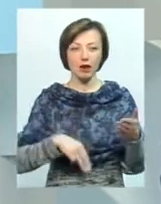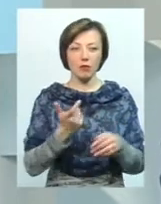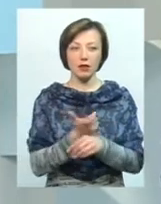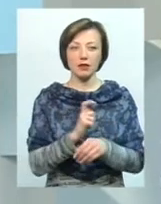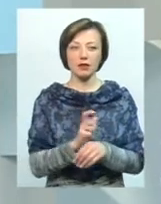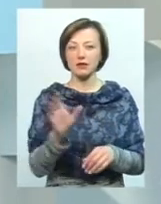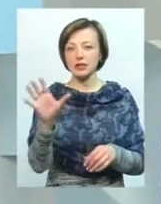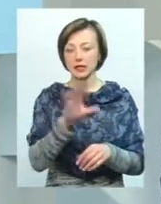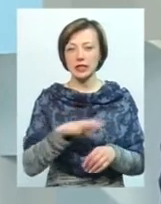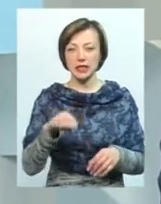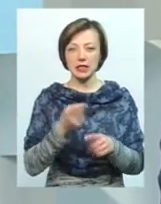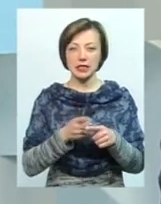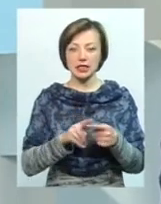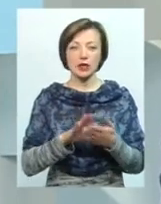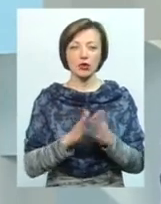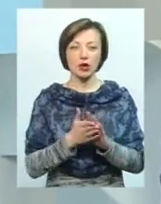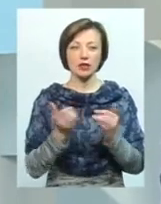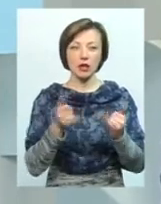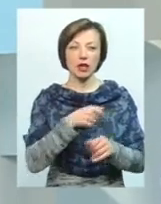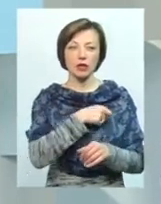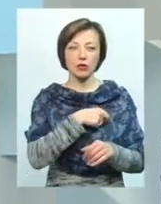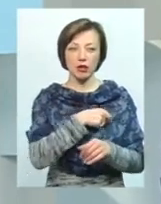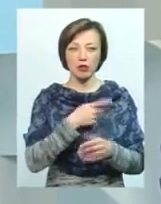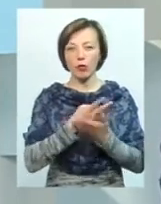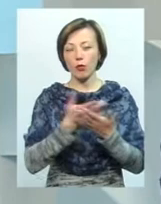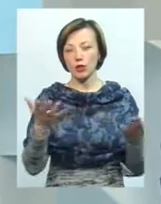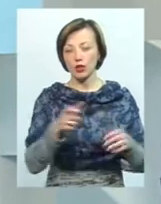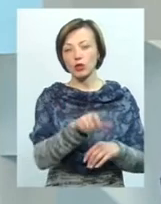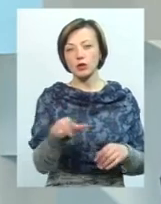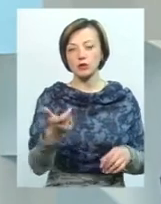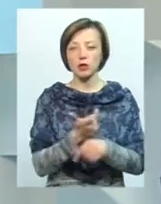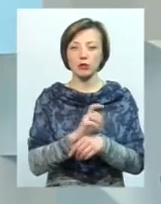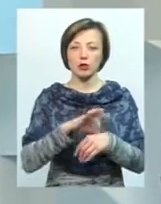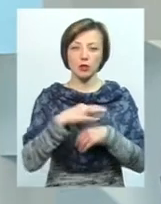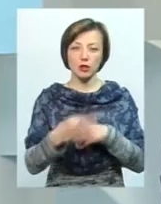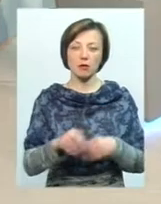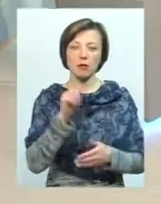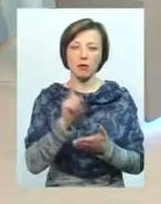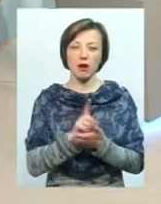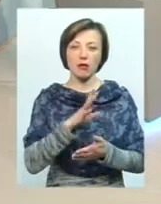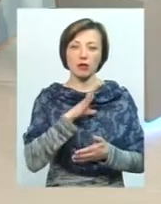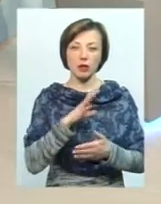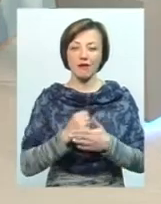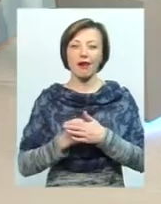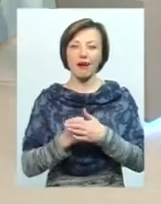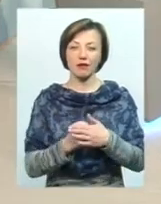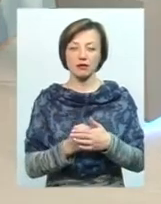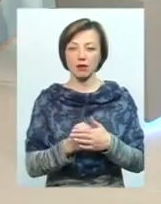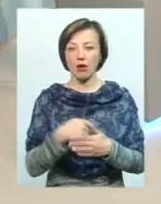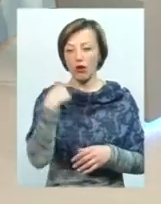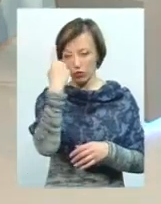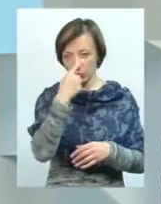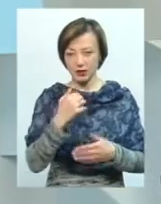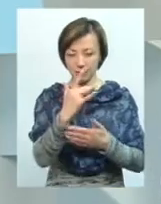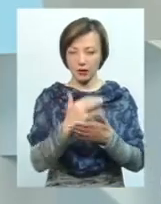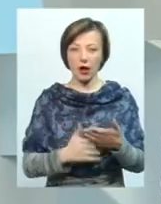з цієї ситуації для депутатів, як для публічних осіб, найбільш болючий має бути удар по рейтингу. У кожному особистому рейтингу.